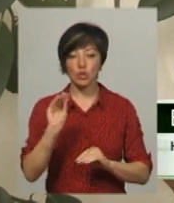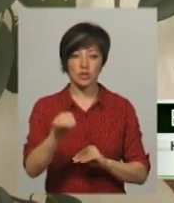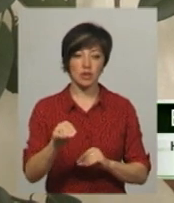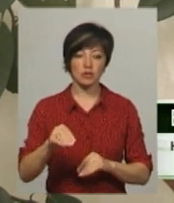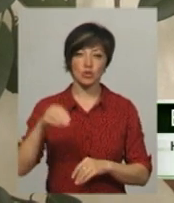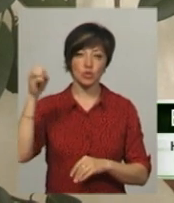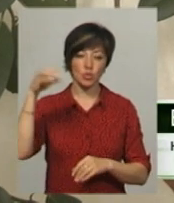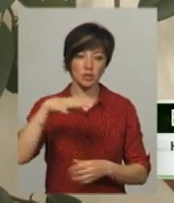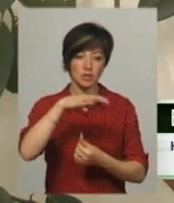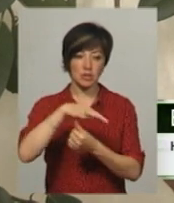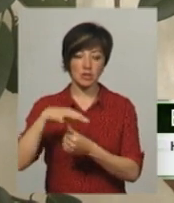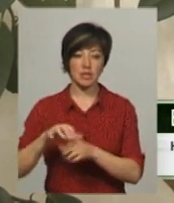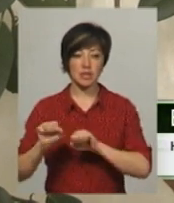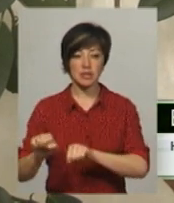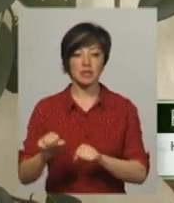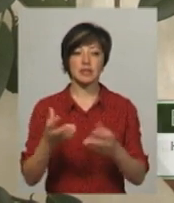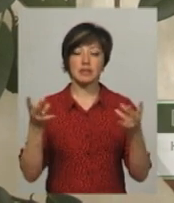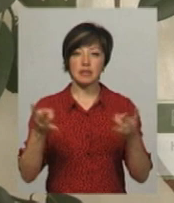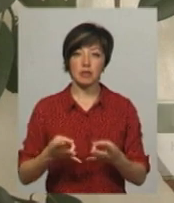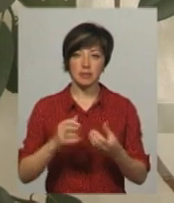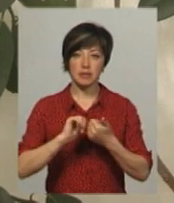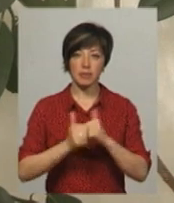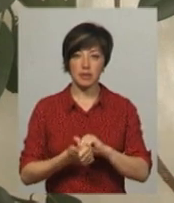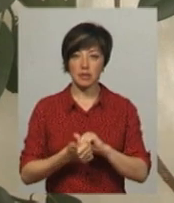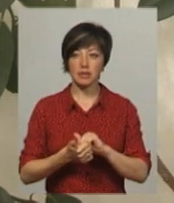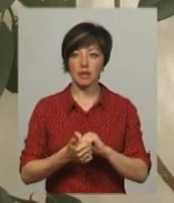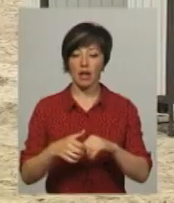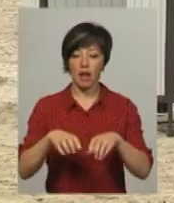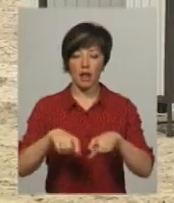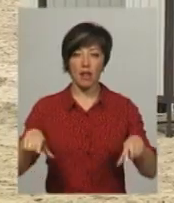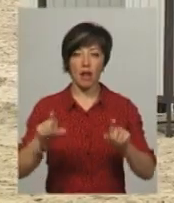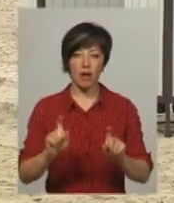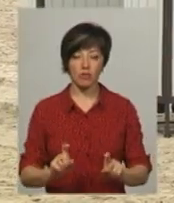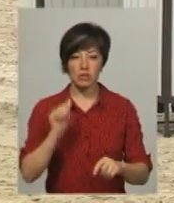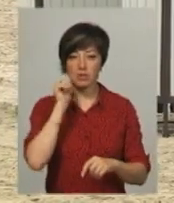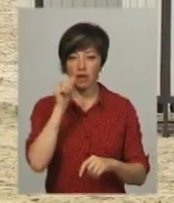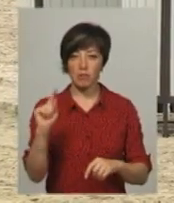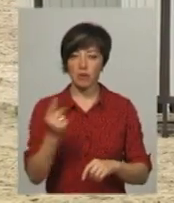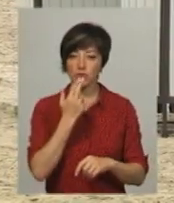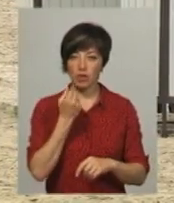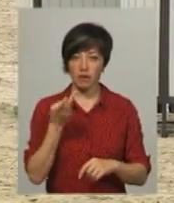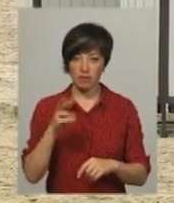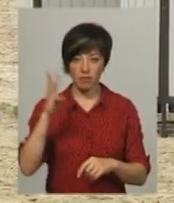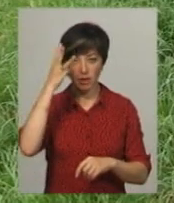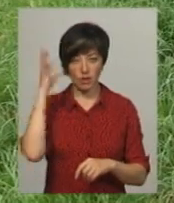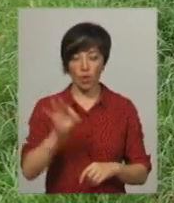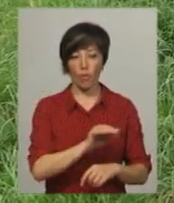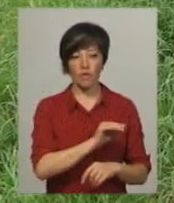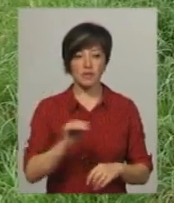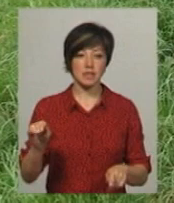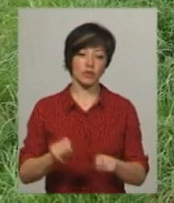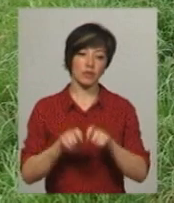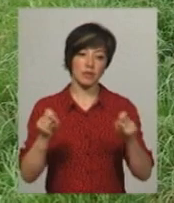сонцезахисних парасолюк, треба замінити лавочки. Завтра, першого червня, у Хмельницьку офіційно